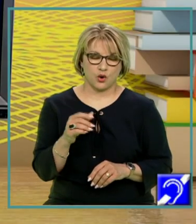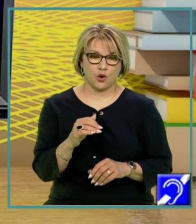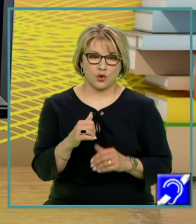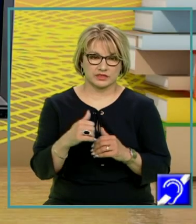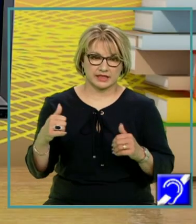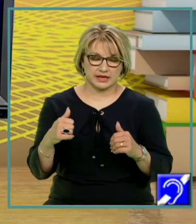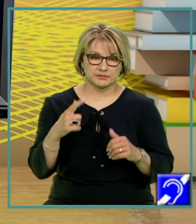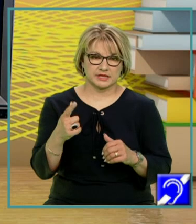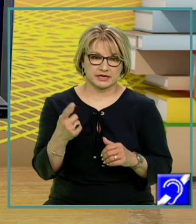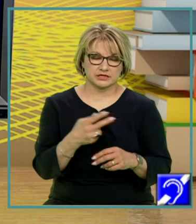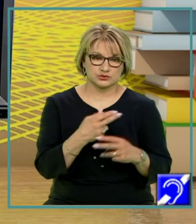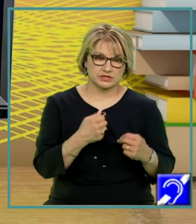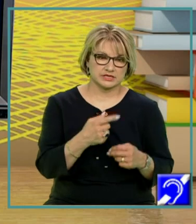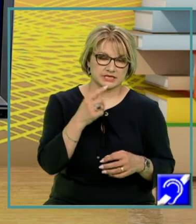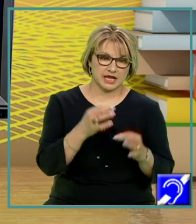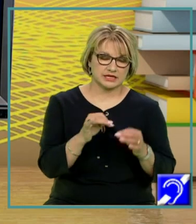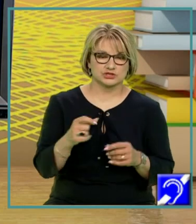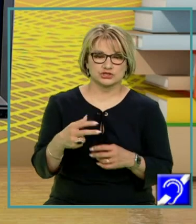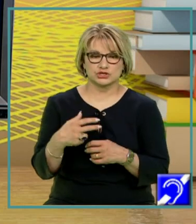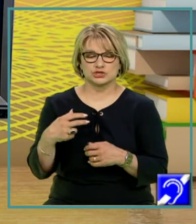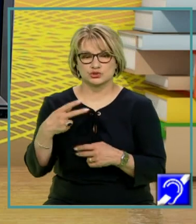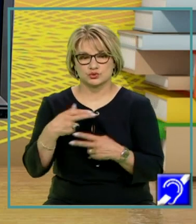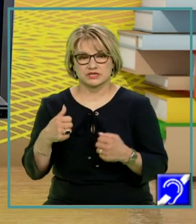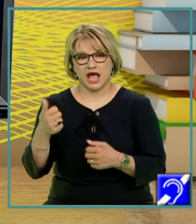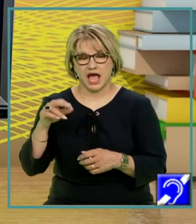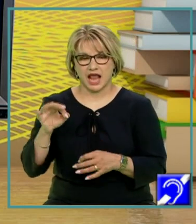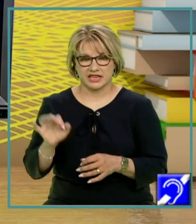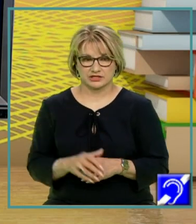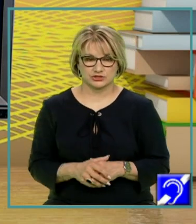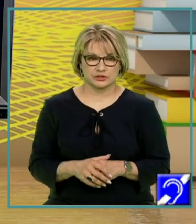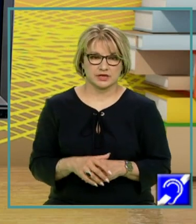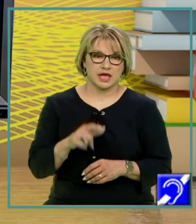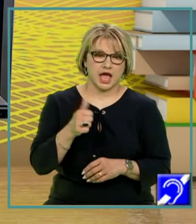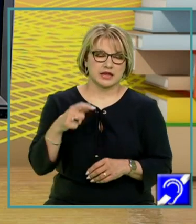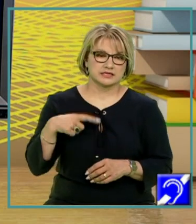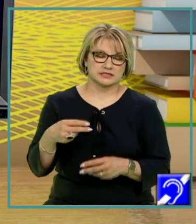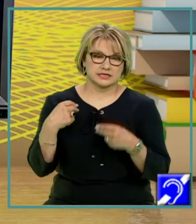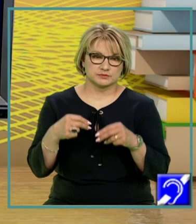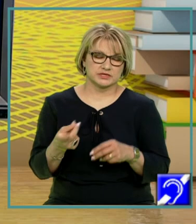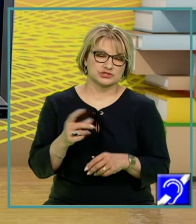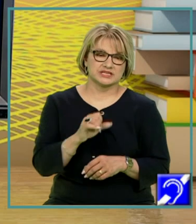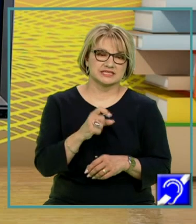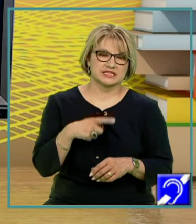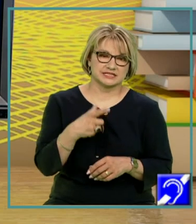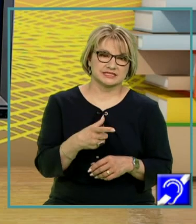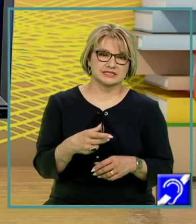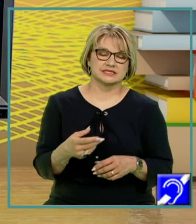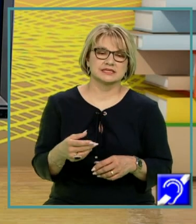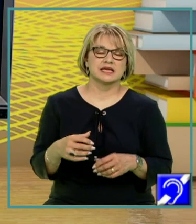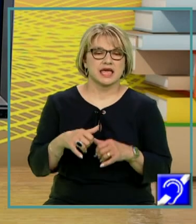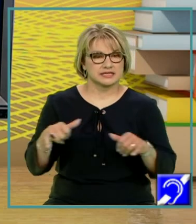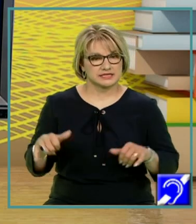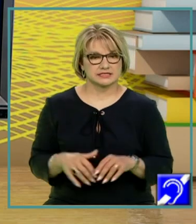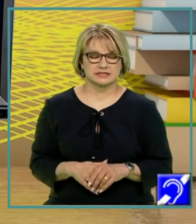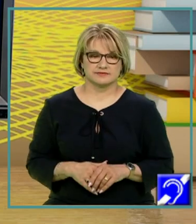între judecățile analitice și cele sintetice. Judecățile analitice sunt doar explicative, judecățile sintetice sunt extensive.